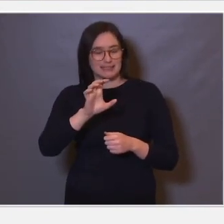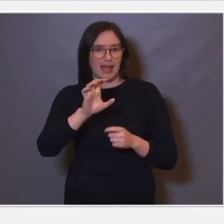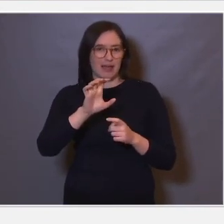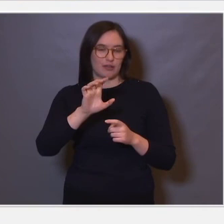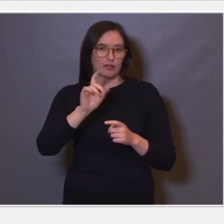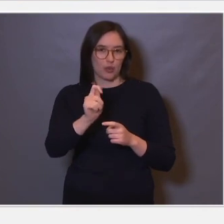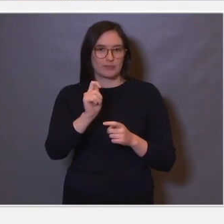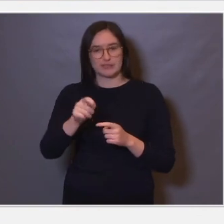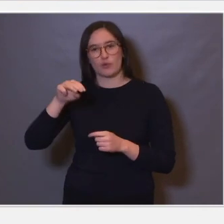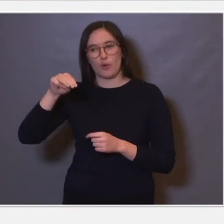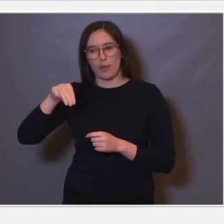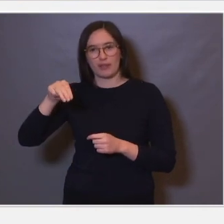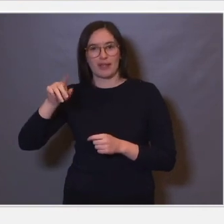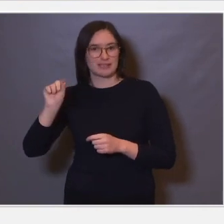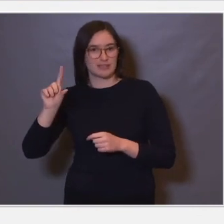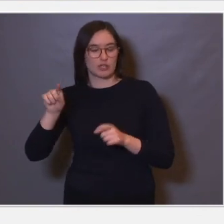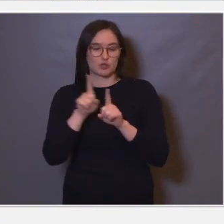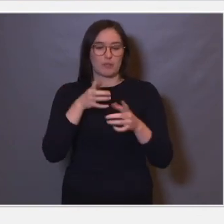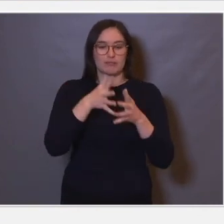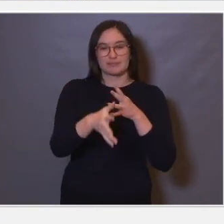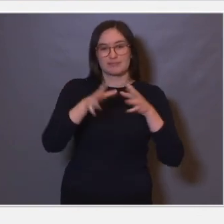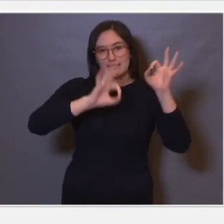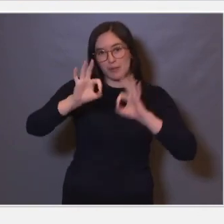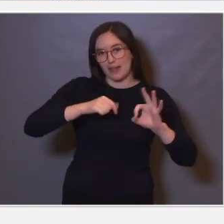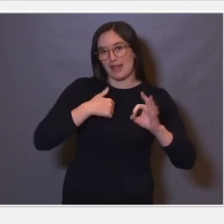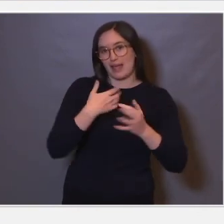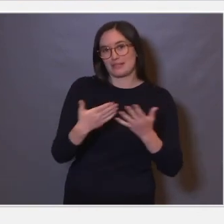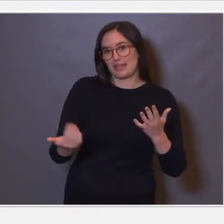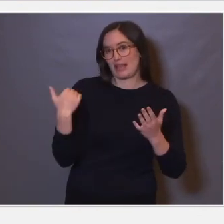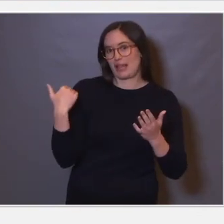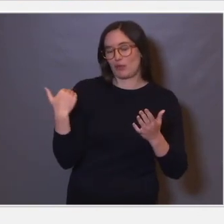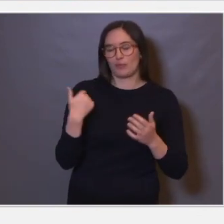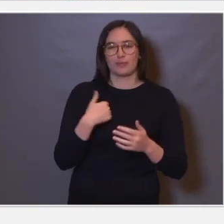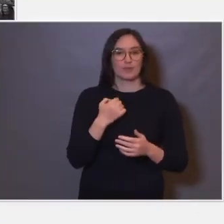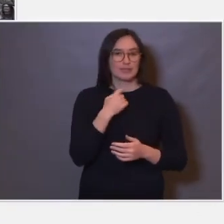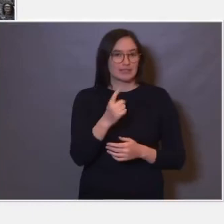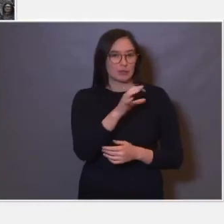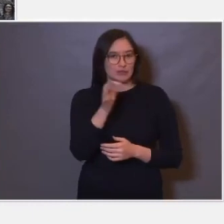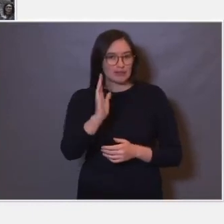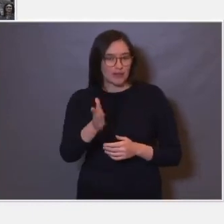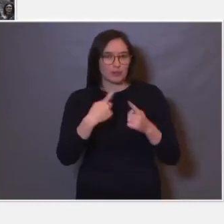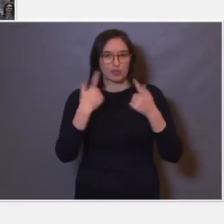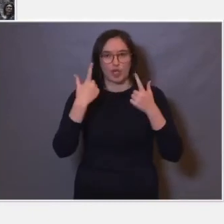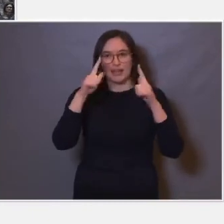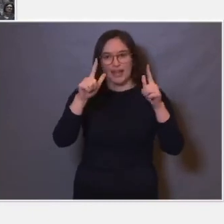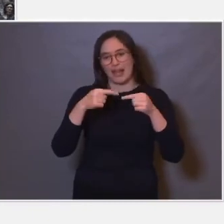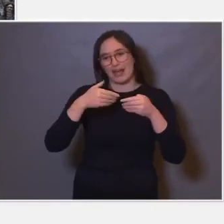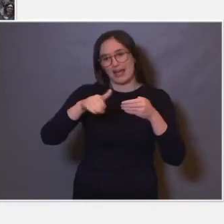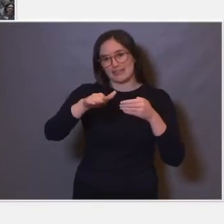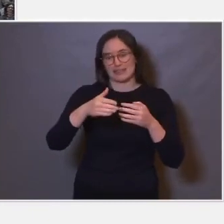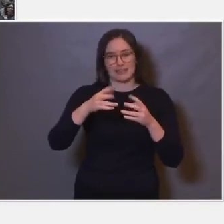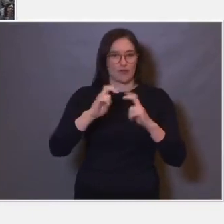eksperimentene som jeg snakket om. Så tusen takk og lykke til med resten av konferansen. Takk.